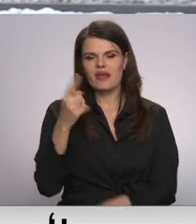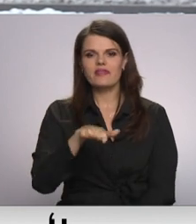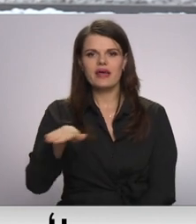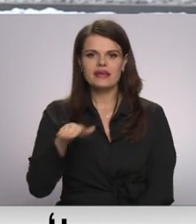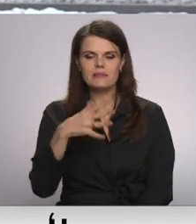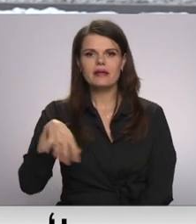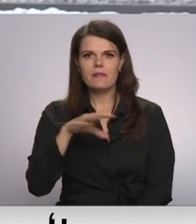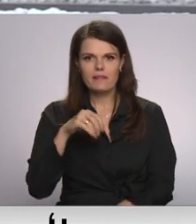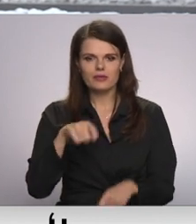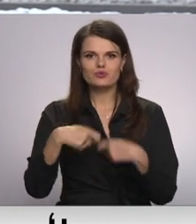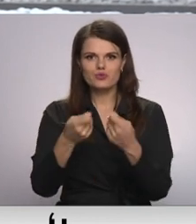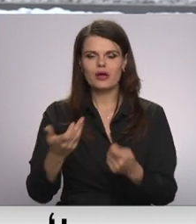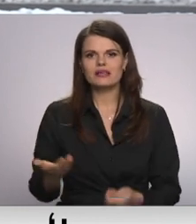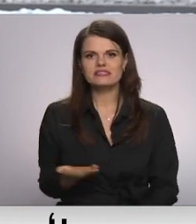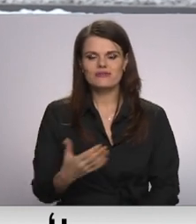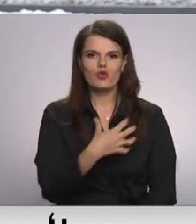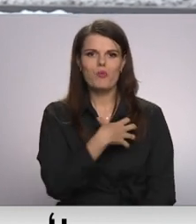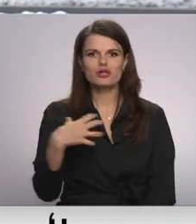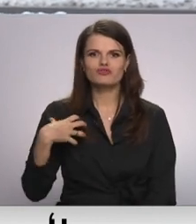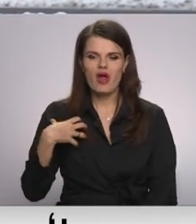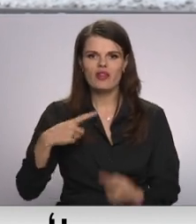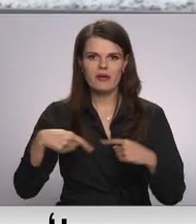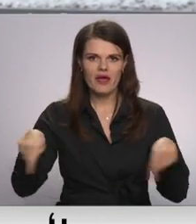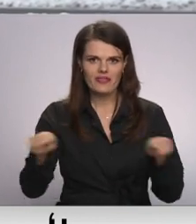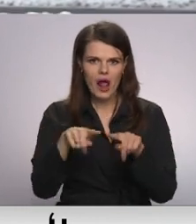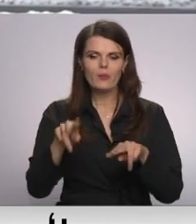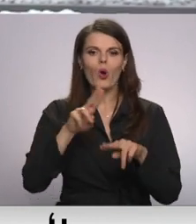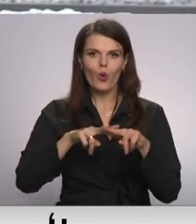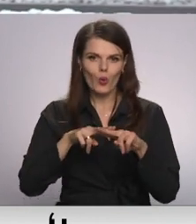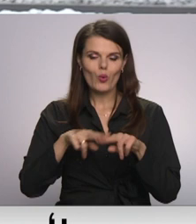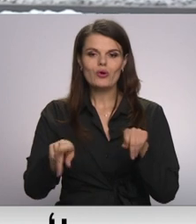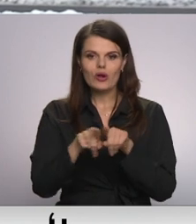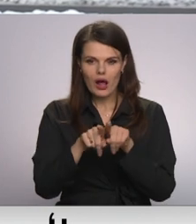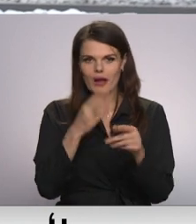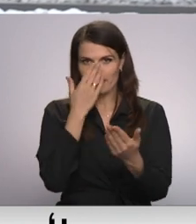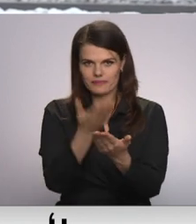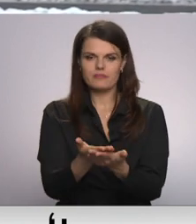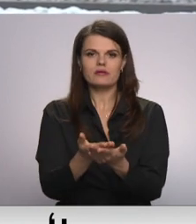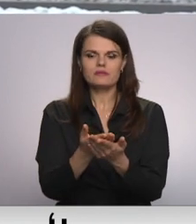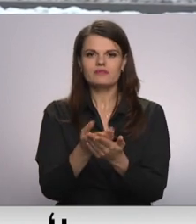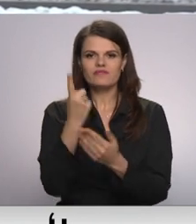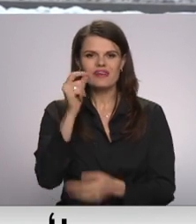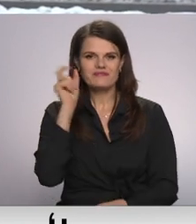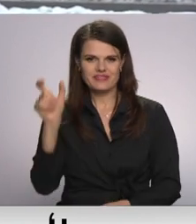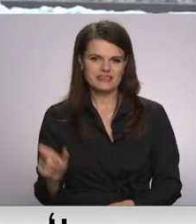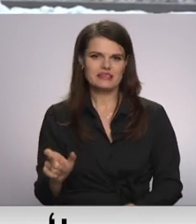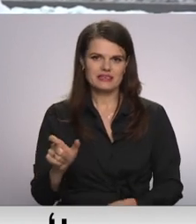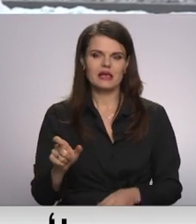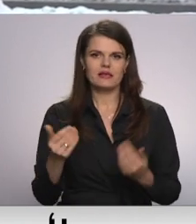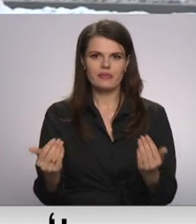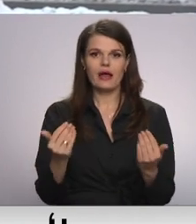ģimenēm mēs esam izmetinājuši pašvaldības telpās un arī ir ierādīta cietušajam vīrētim